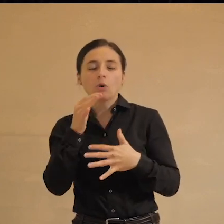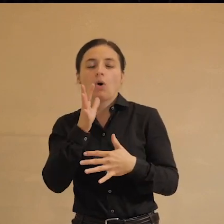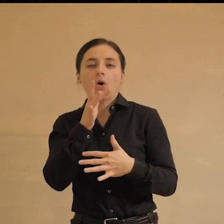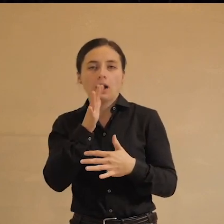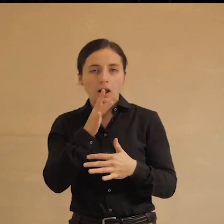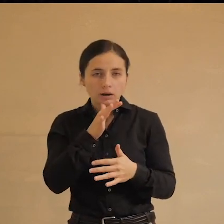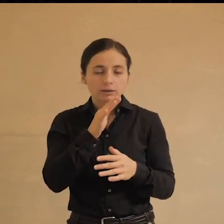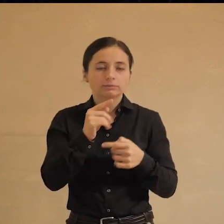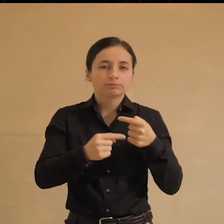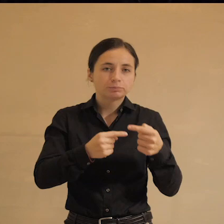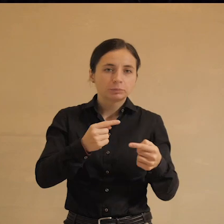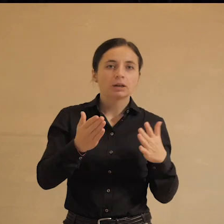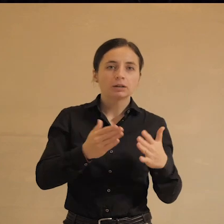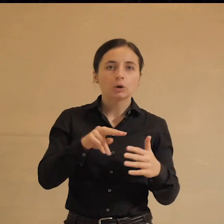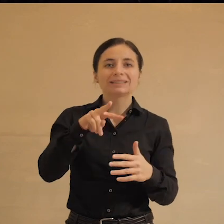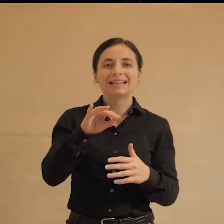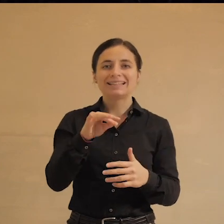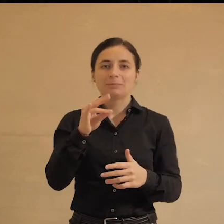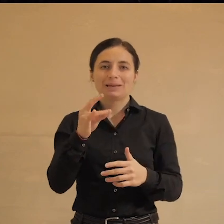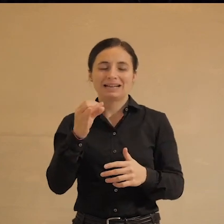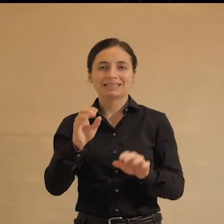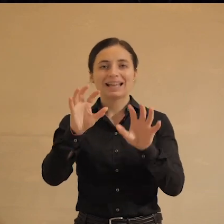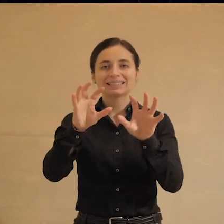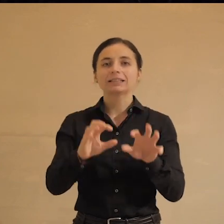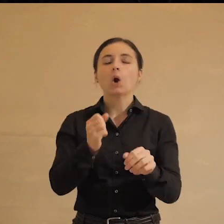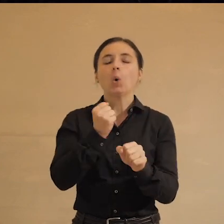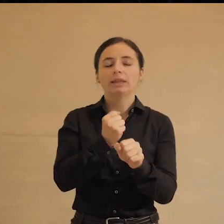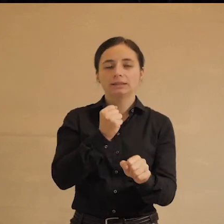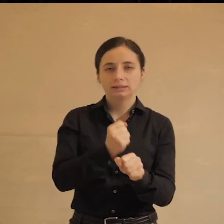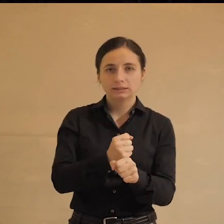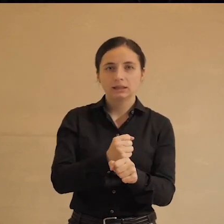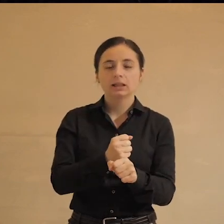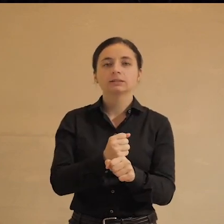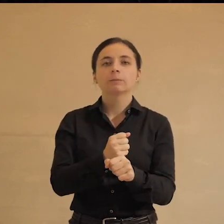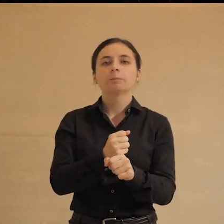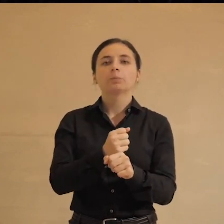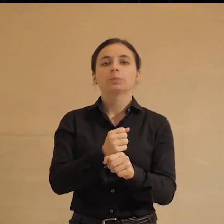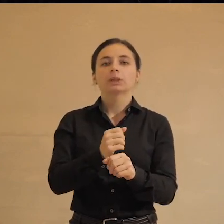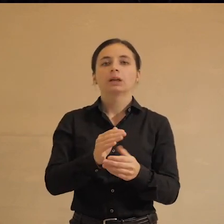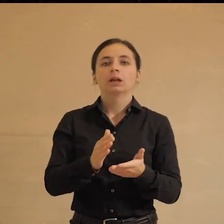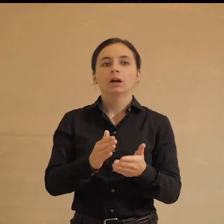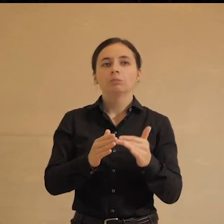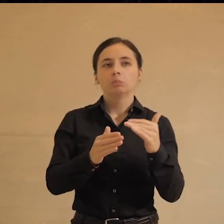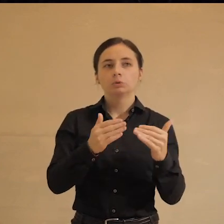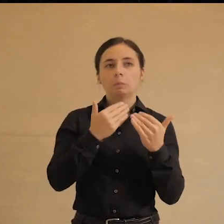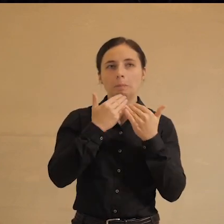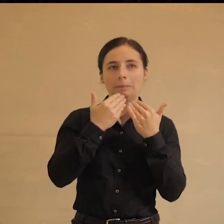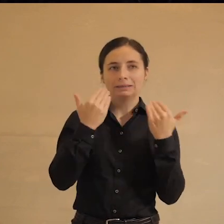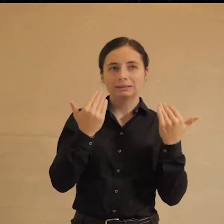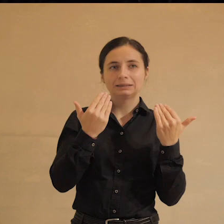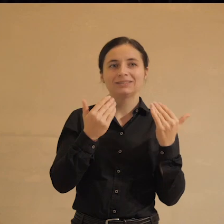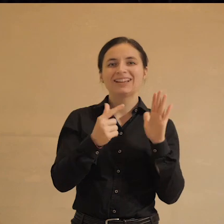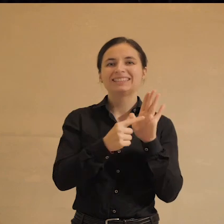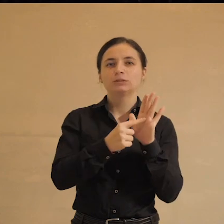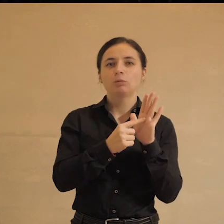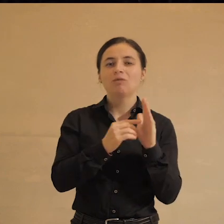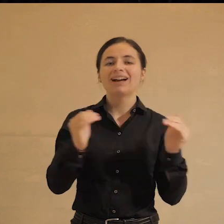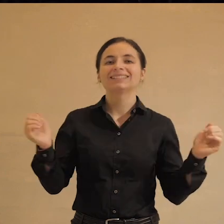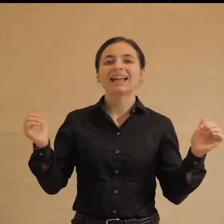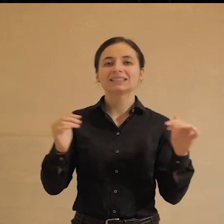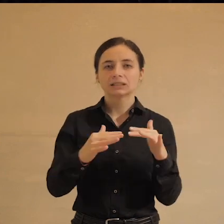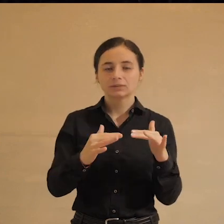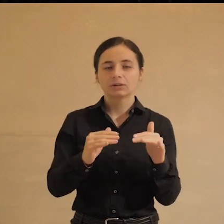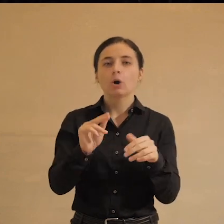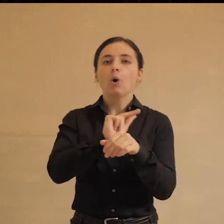некоторую либерализацию уголовного законодательства все-таки провести под самый занавес последнего седьмого созыва. Вот эту